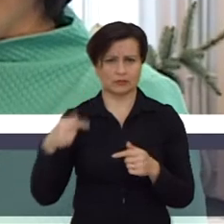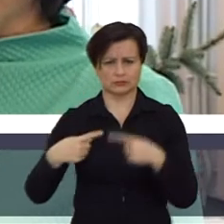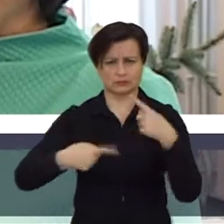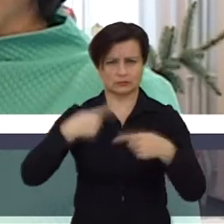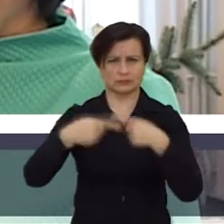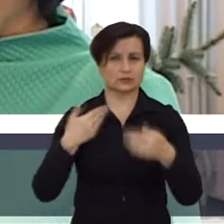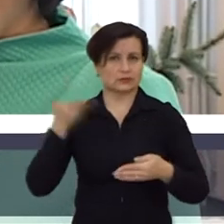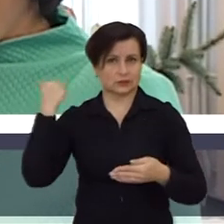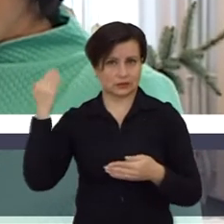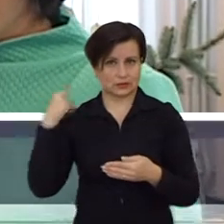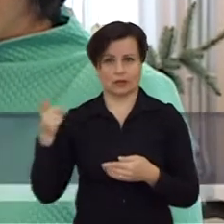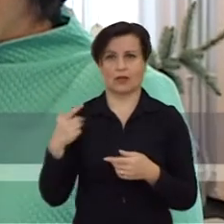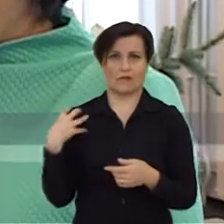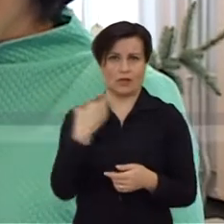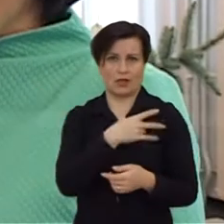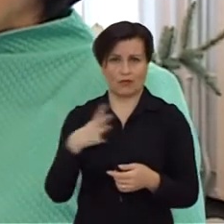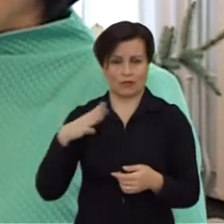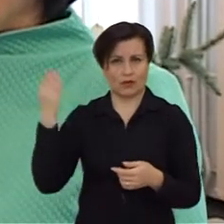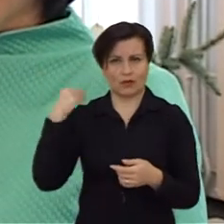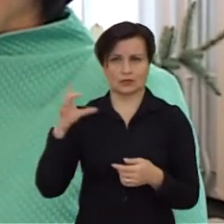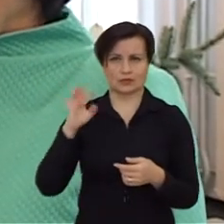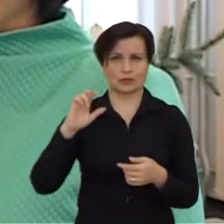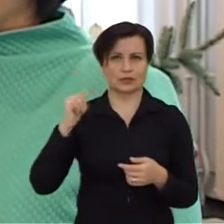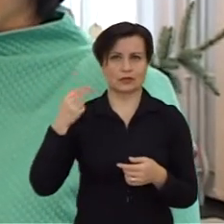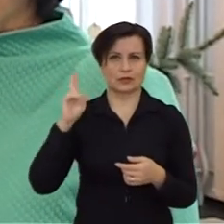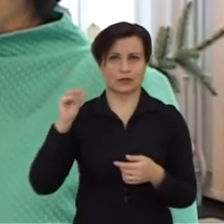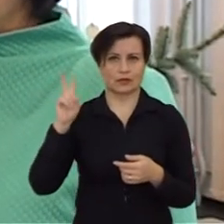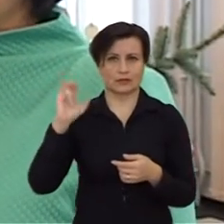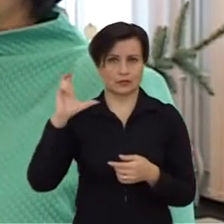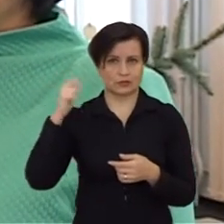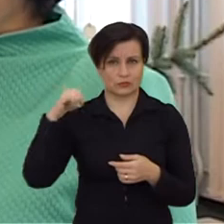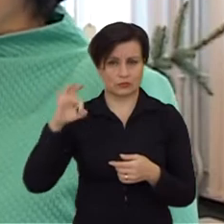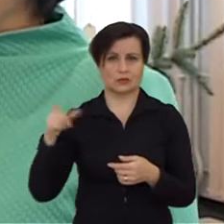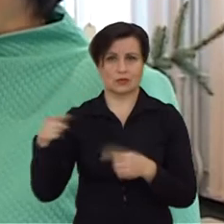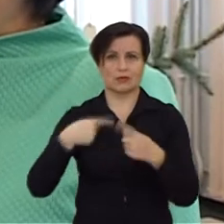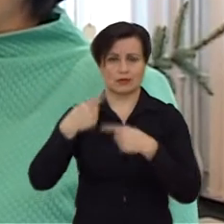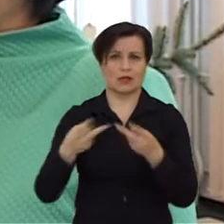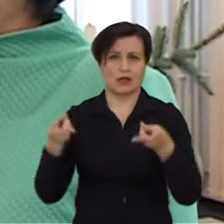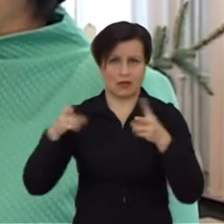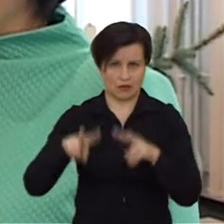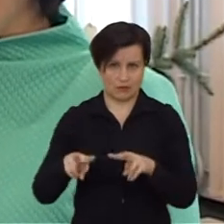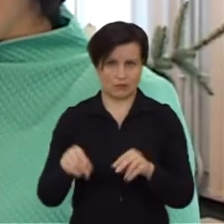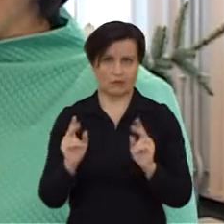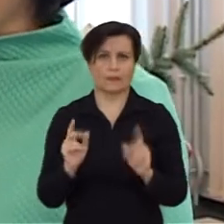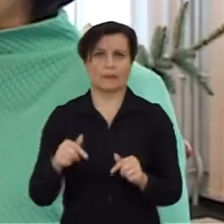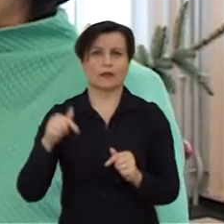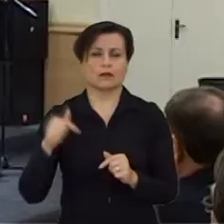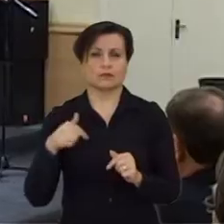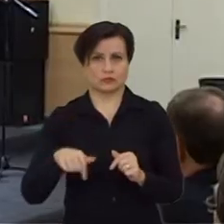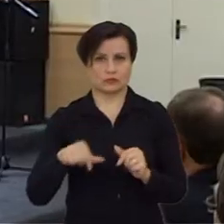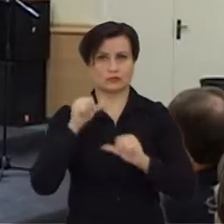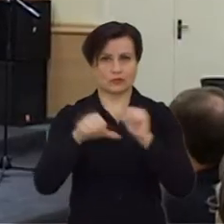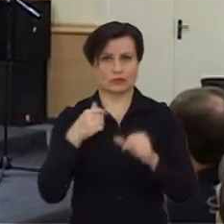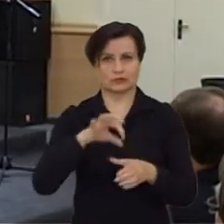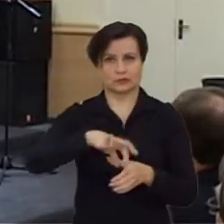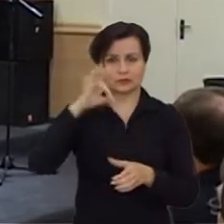įmonės vadovas Saulis Grinkevičius buvo. Ir mes laikomės tos tradicijos, įvairiomis progomis apdovanojame lyderius. Šiais